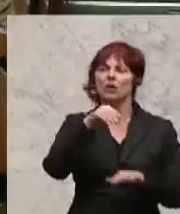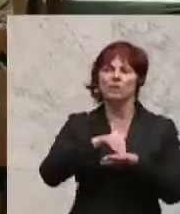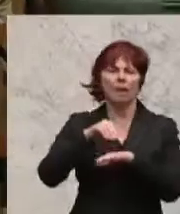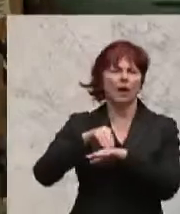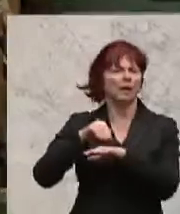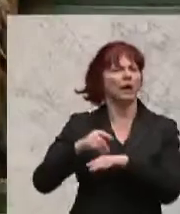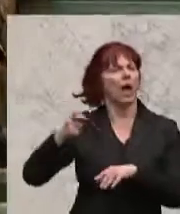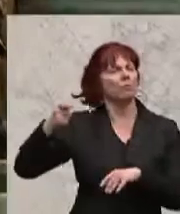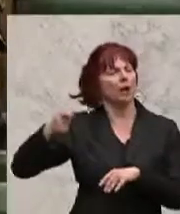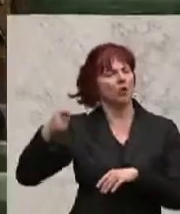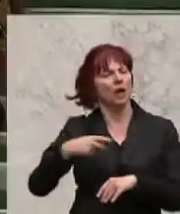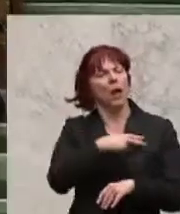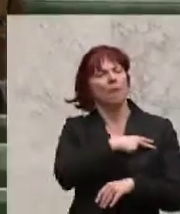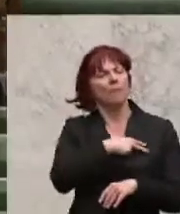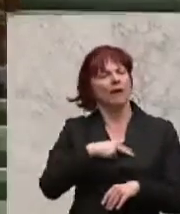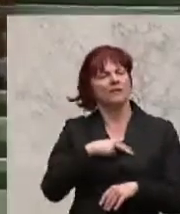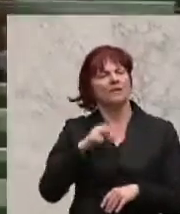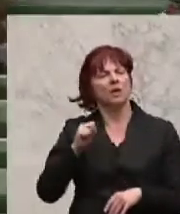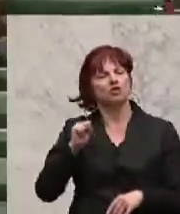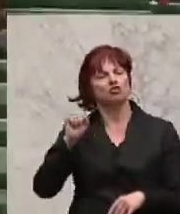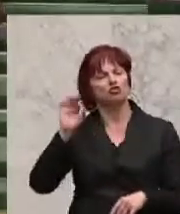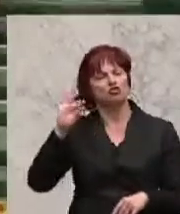Wort hat FPÖ-Verfassungssprecher Harald Stephan.